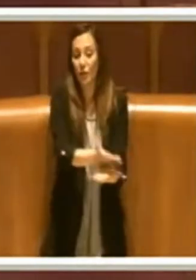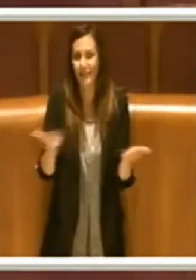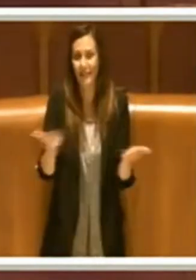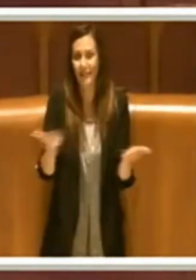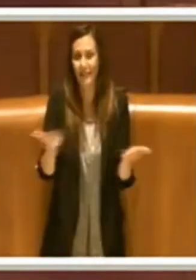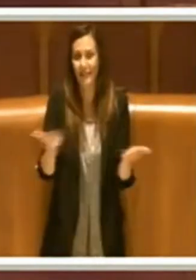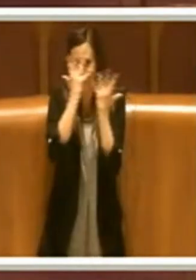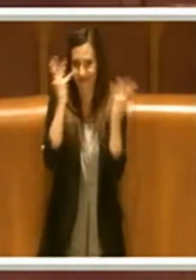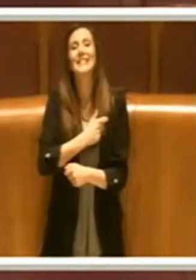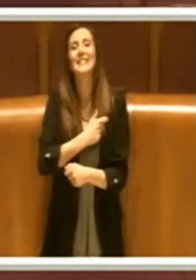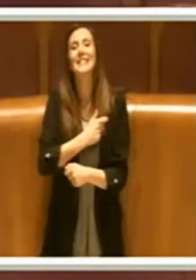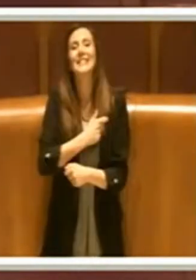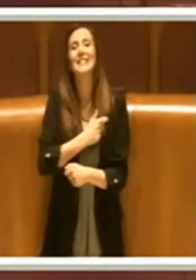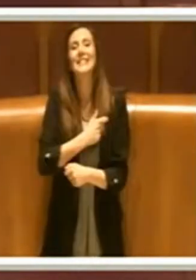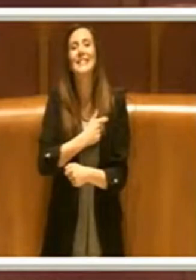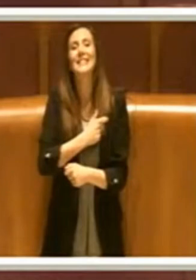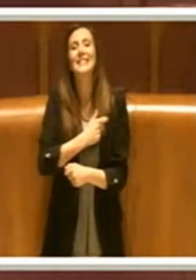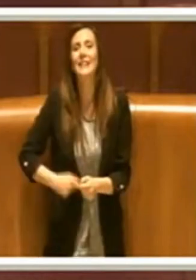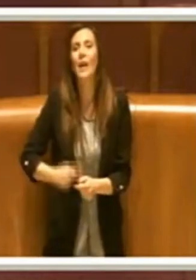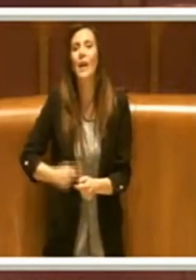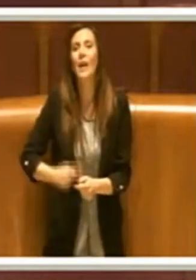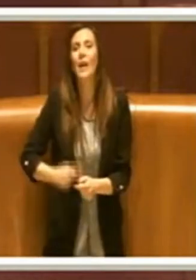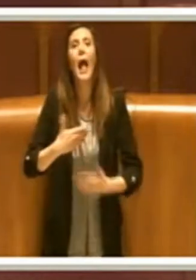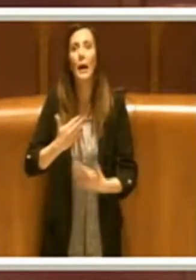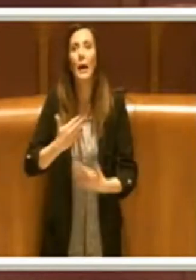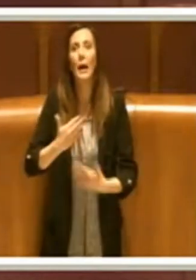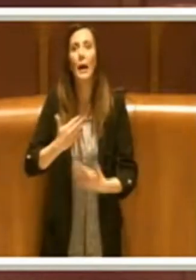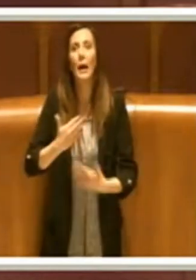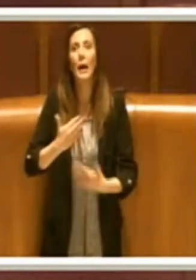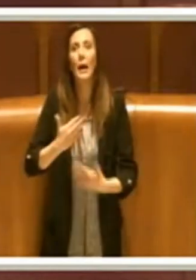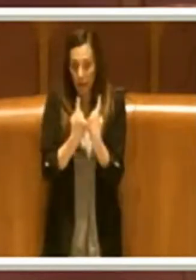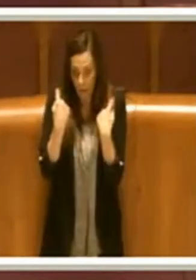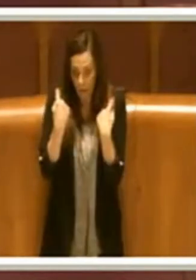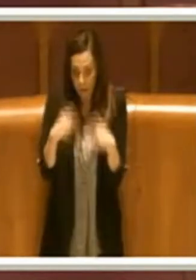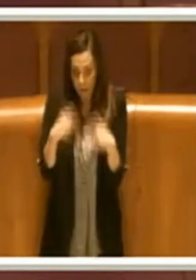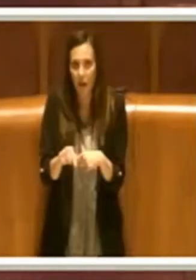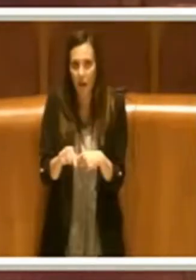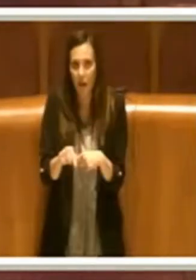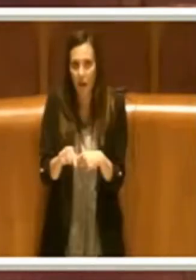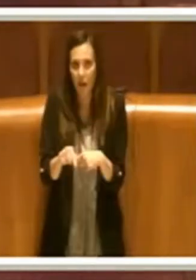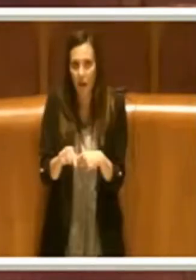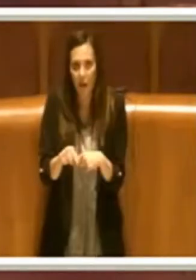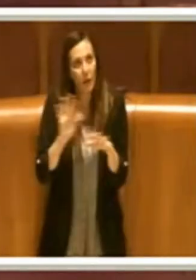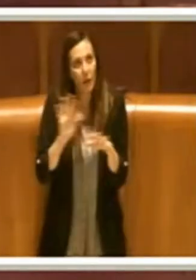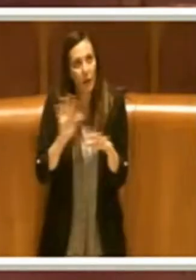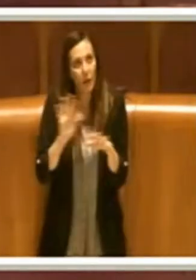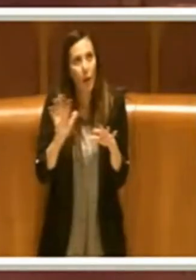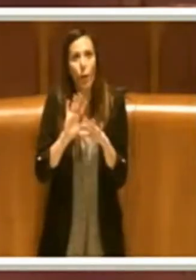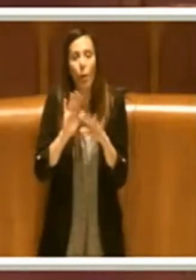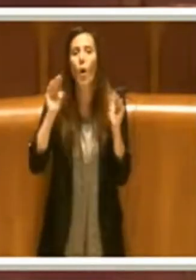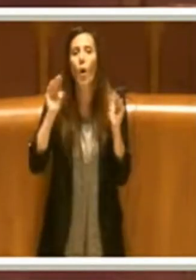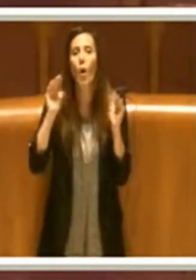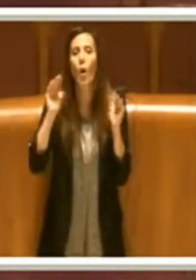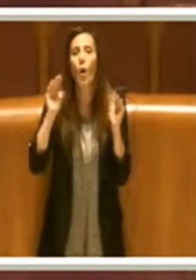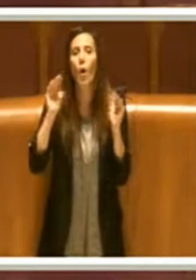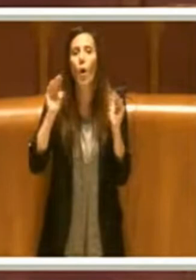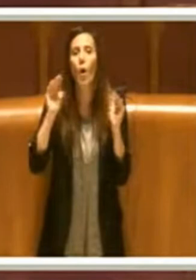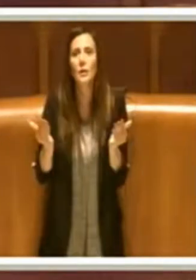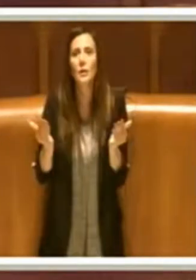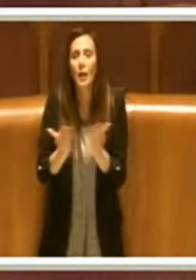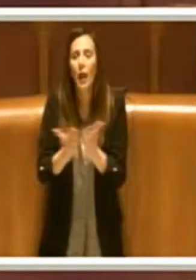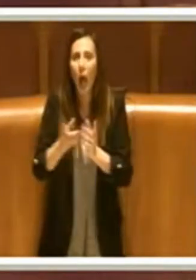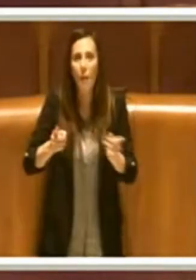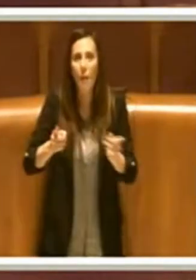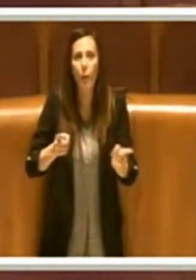chiaro che un sindaco di fronte a un'emergenza di questo tipo epocale, è stato detto epocale, è stato anche